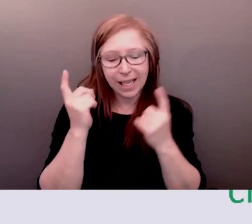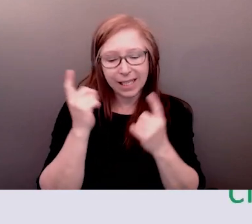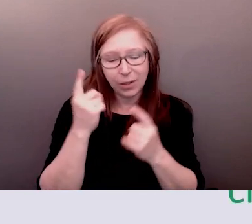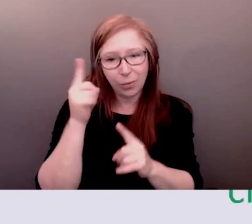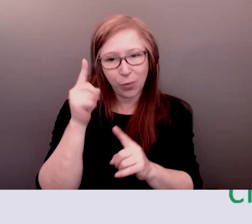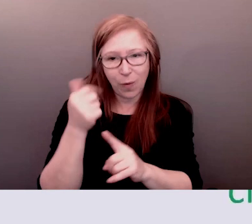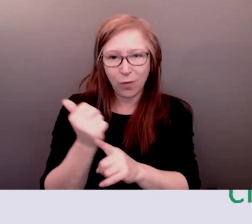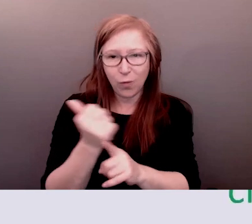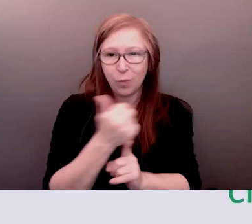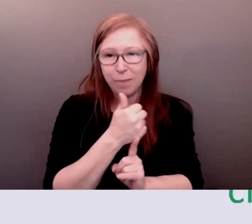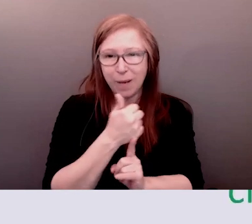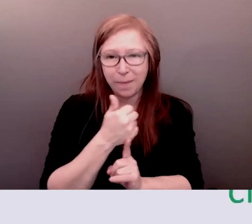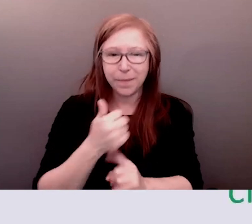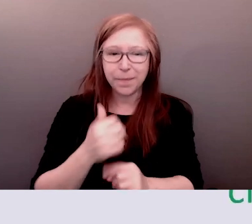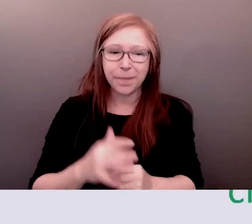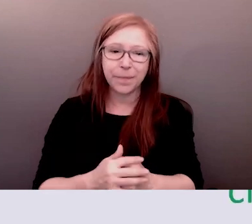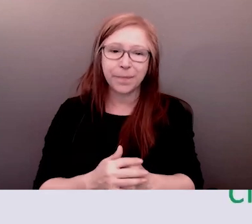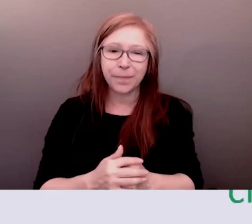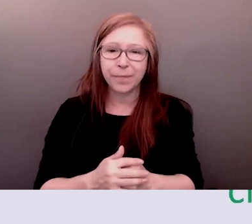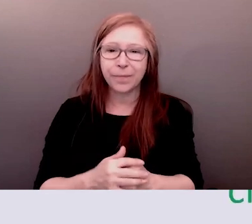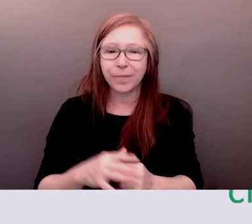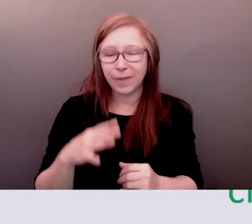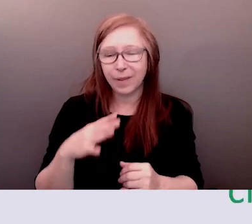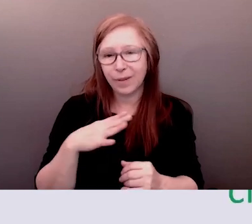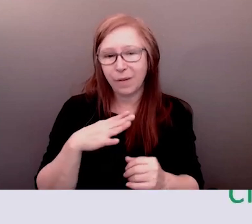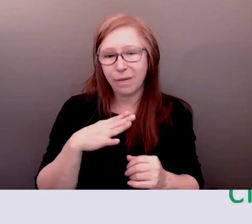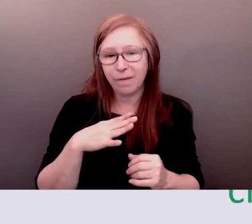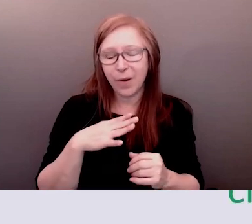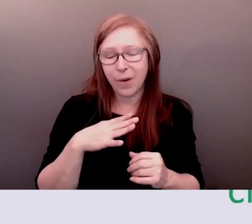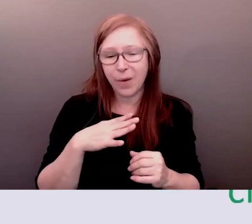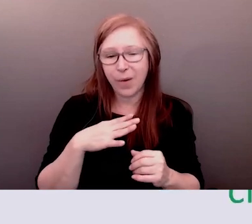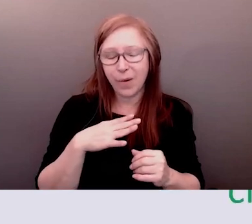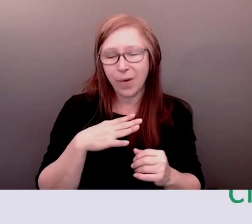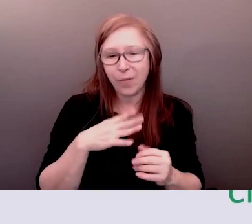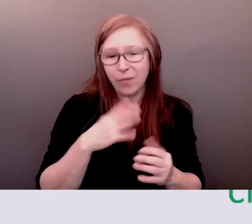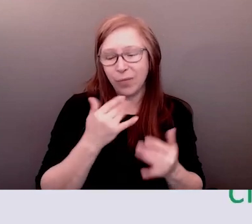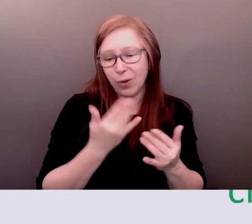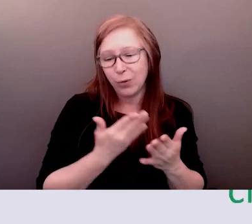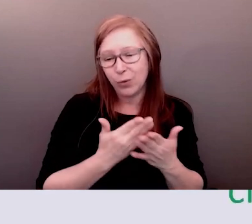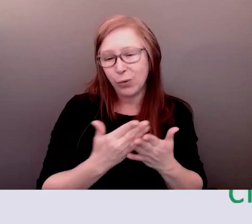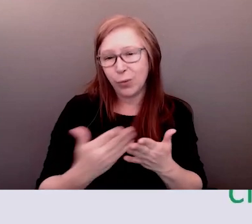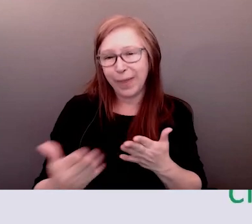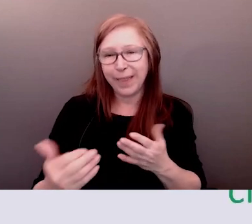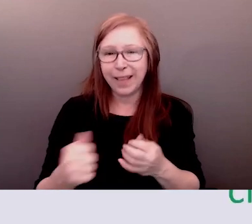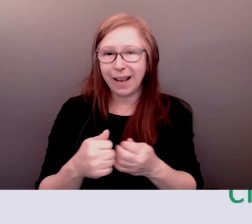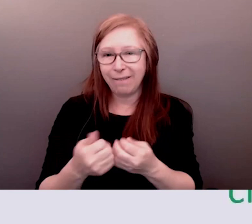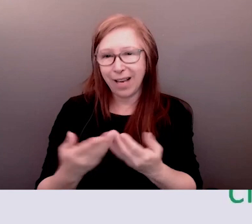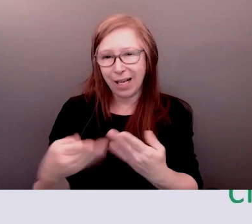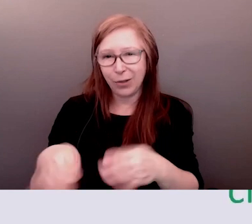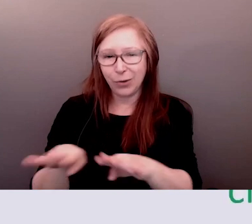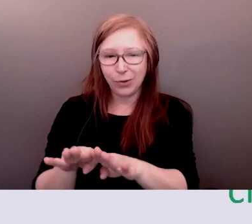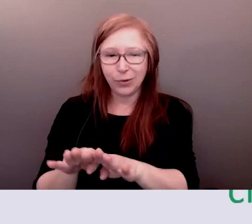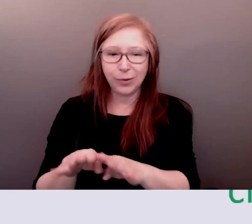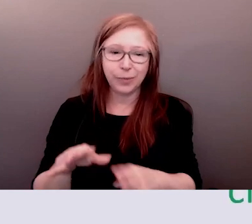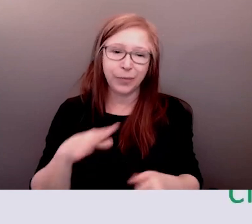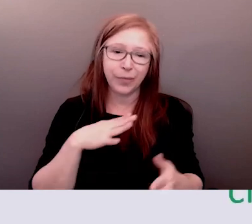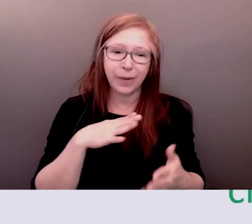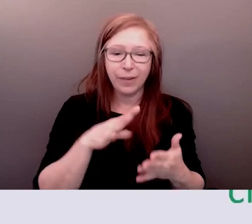endroits qui pourraient devenir des zones de transformation qui représentent en fait des environnements transformateurs